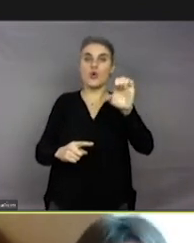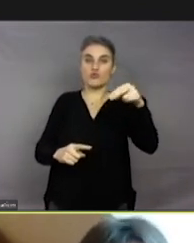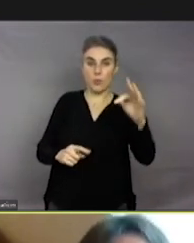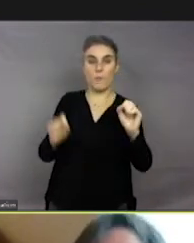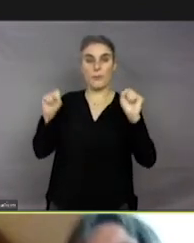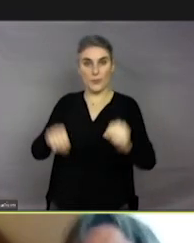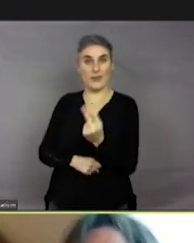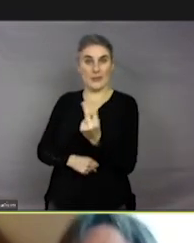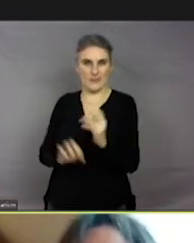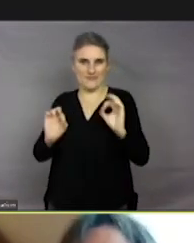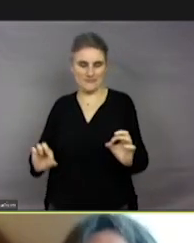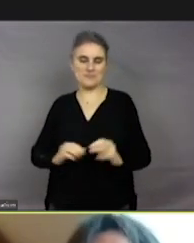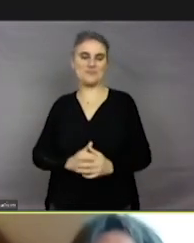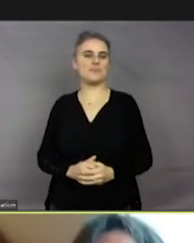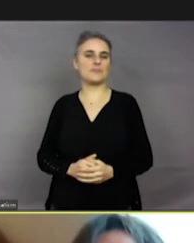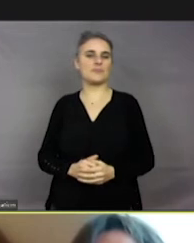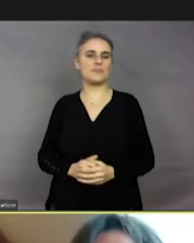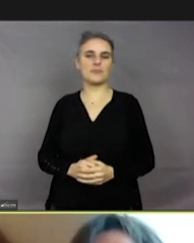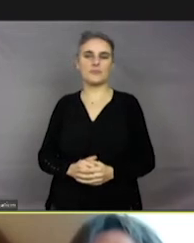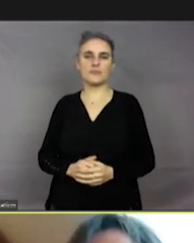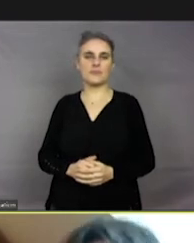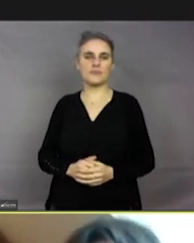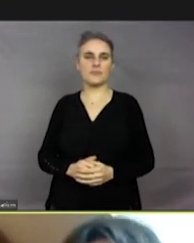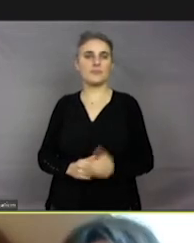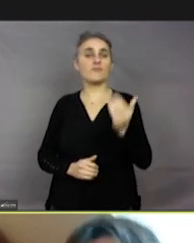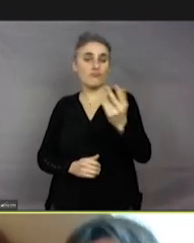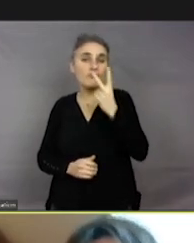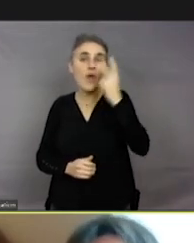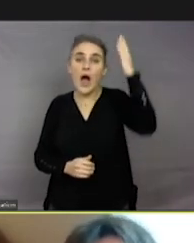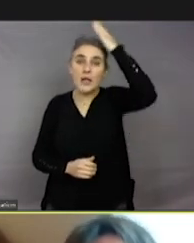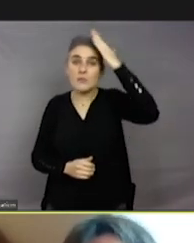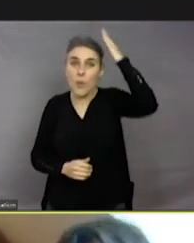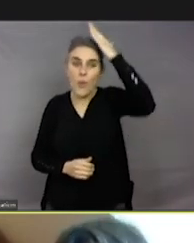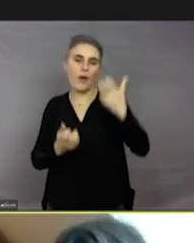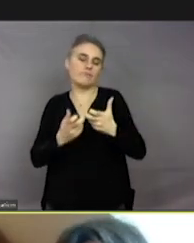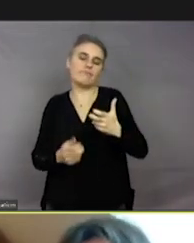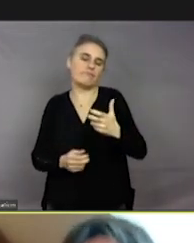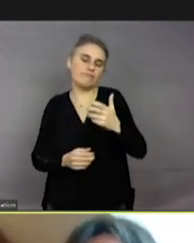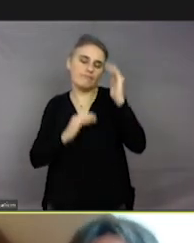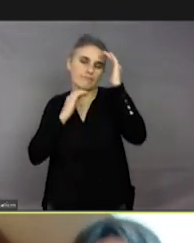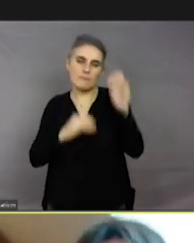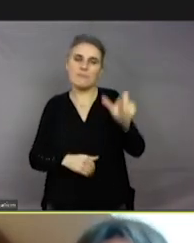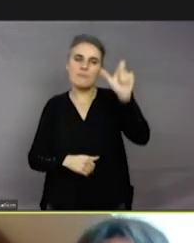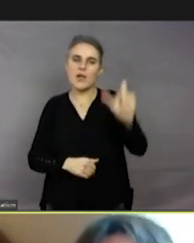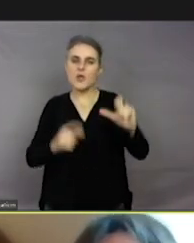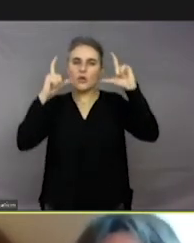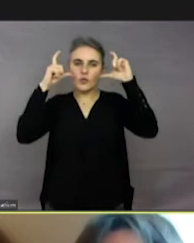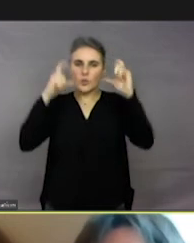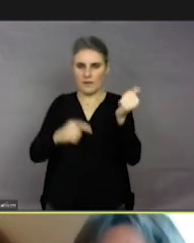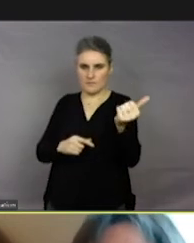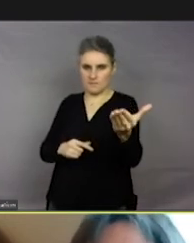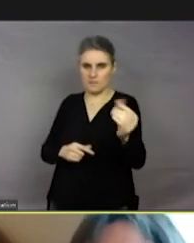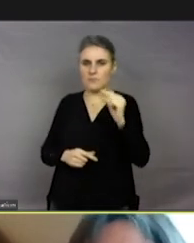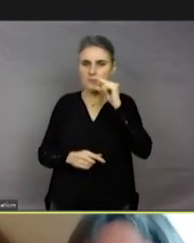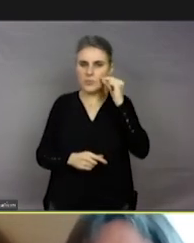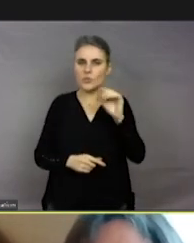Alors, quand on regarde finalement ces animaux, j'aime beaucoup le photographe Tim Slard,